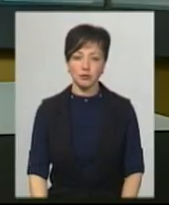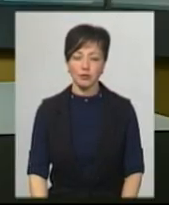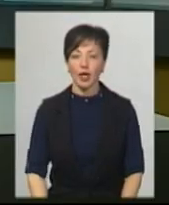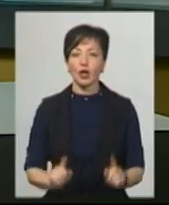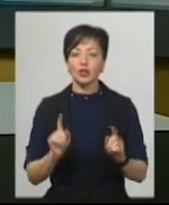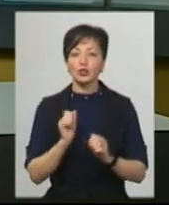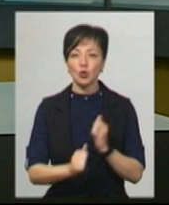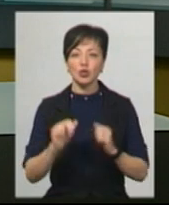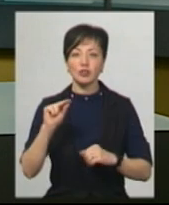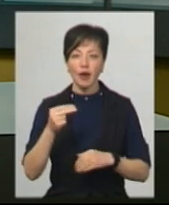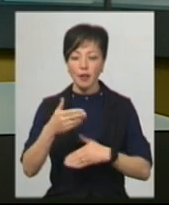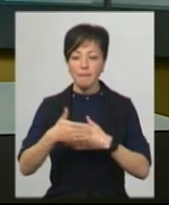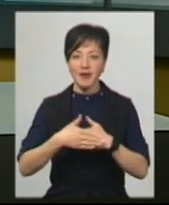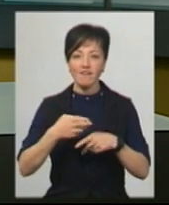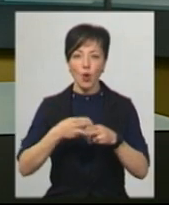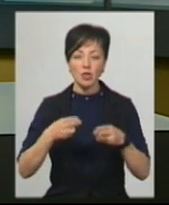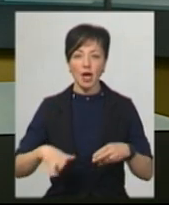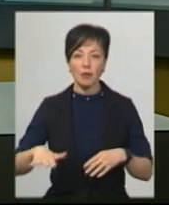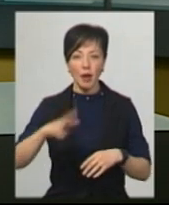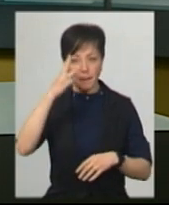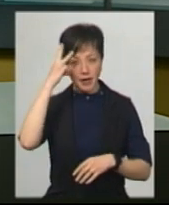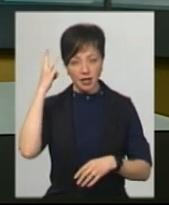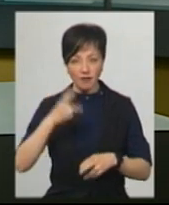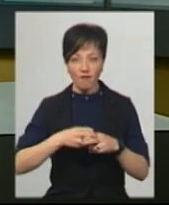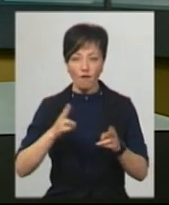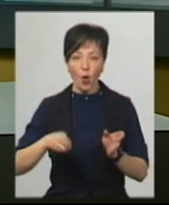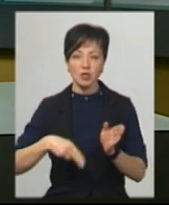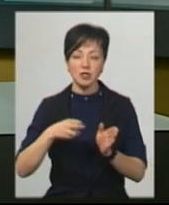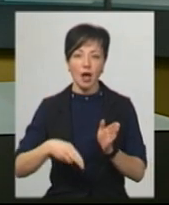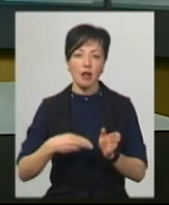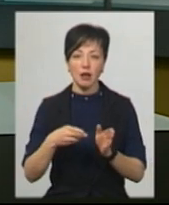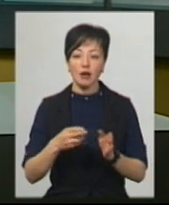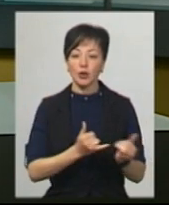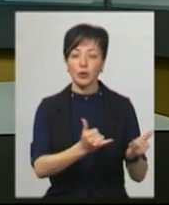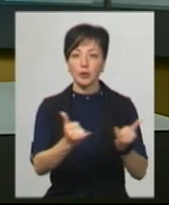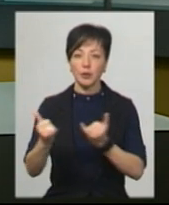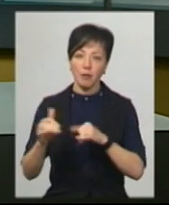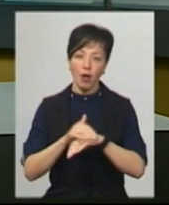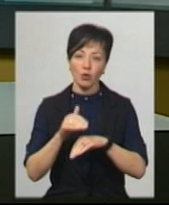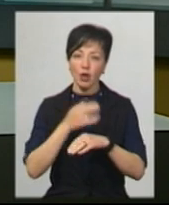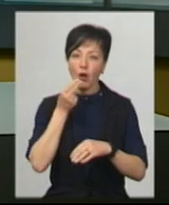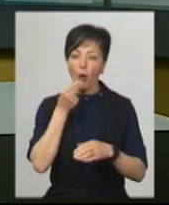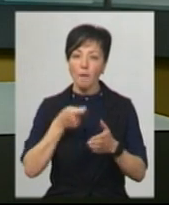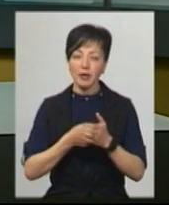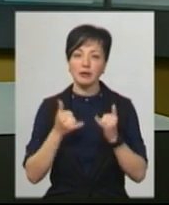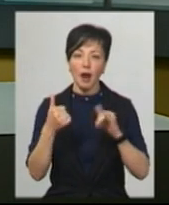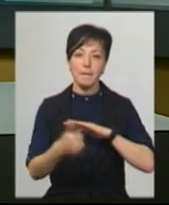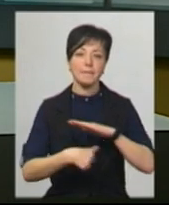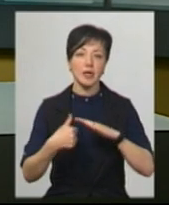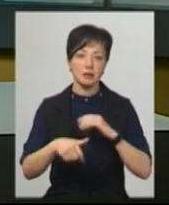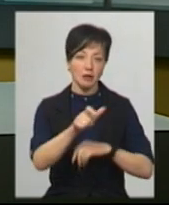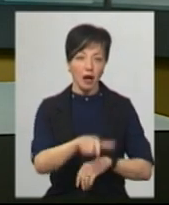Щочетверга на привокзальній площі Хмельницького залізничного вокзалу влаштовують благодійні обіди для безхатьків. Про це